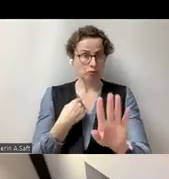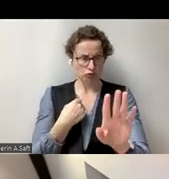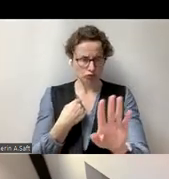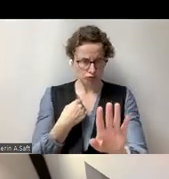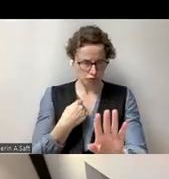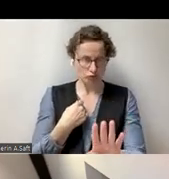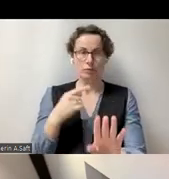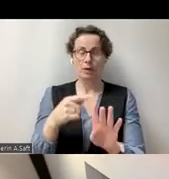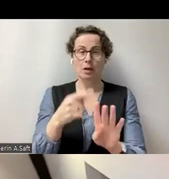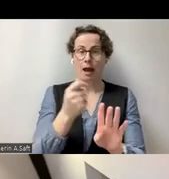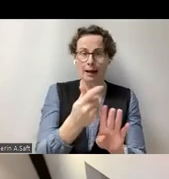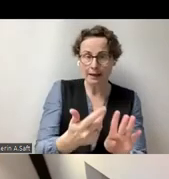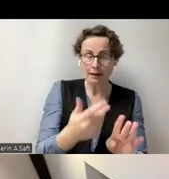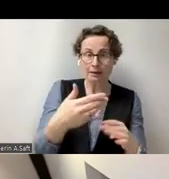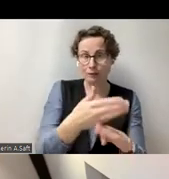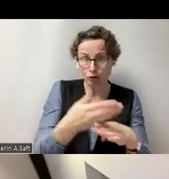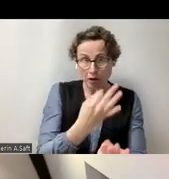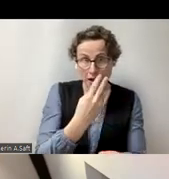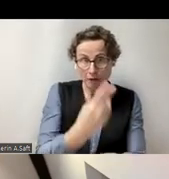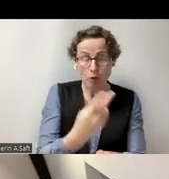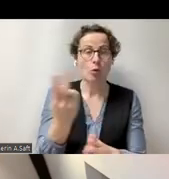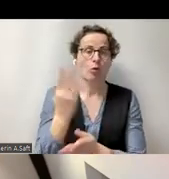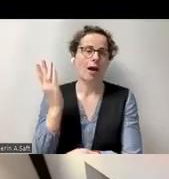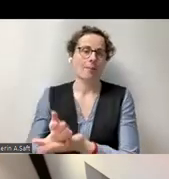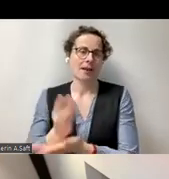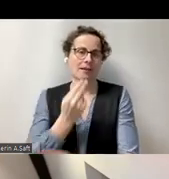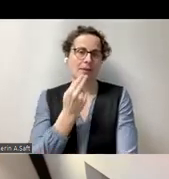für den Schluss aufsammeln, da können wir sie beantworten.